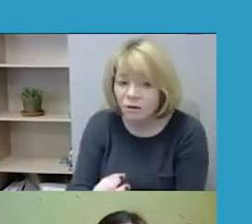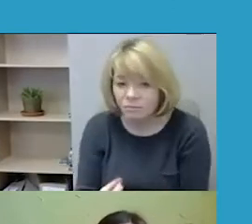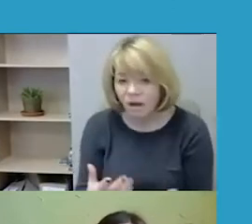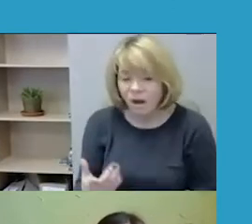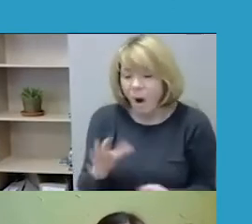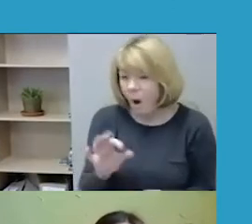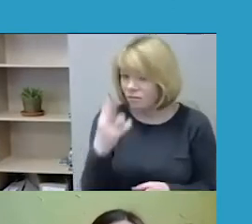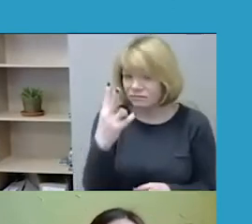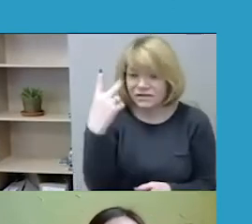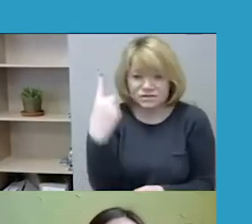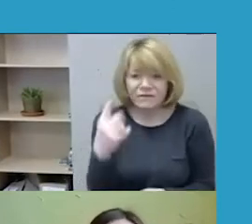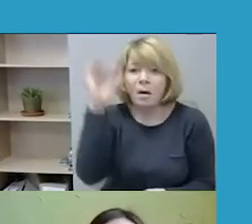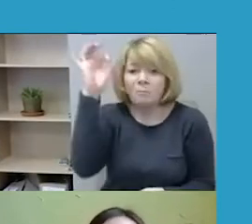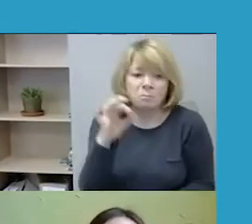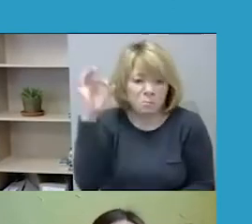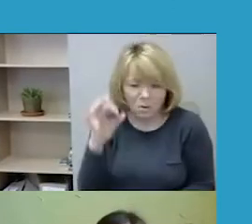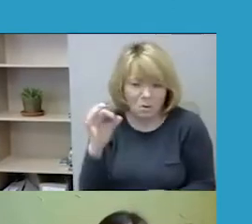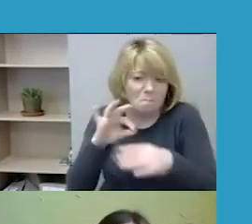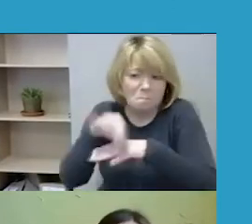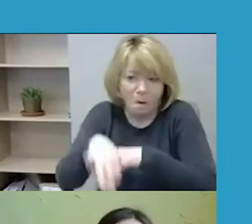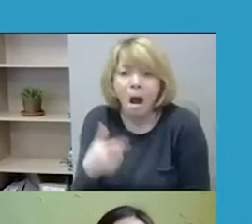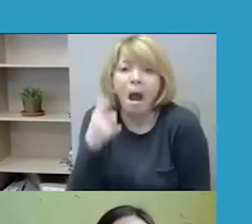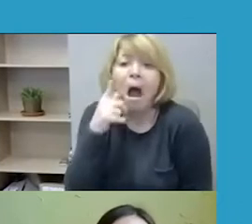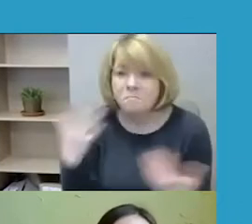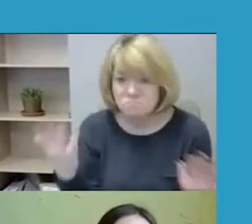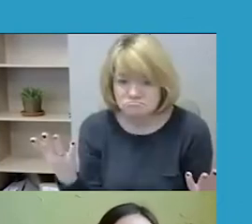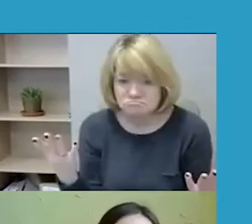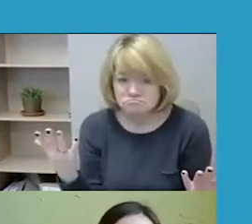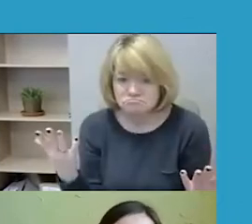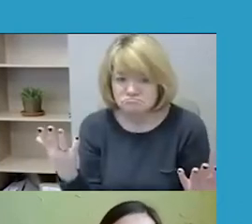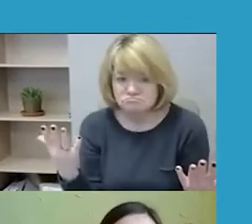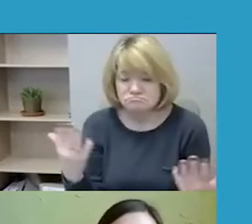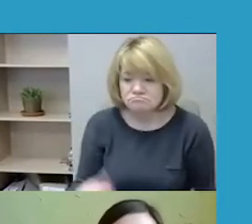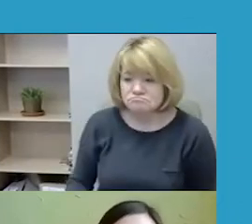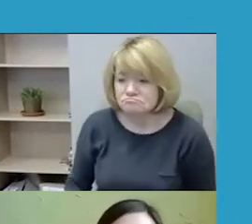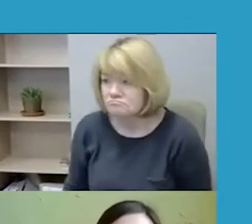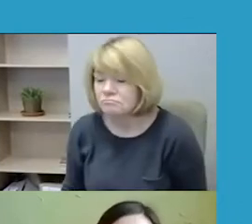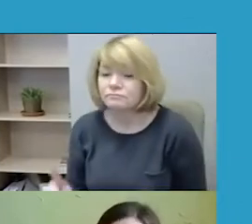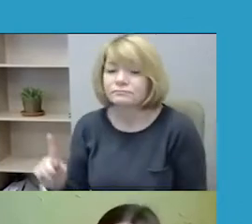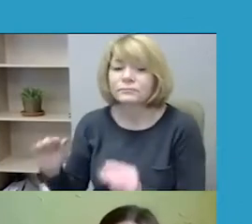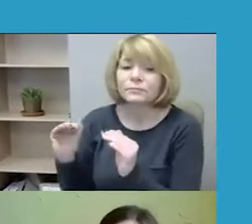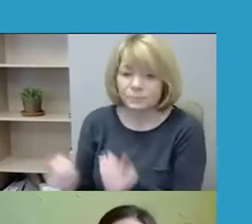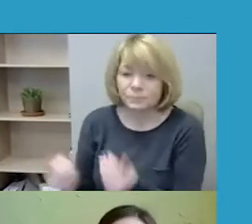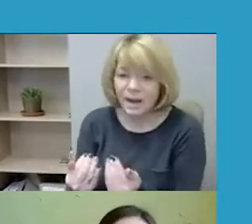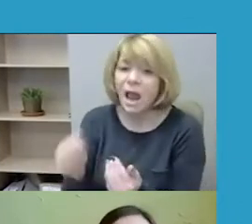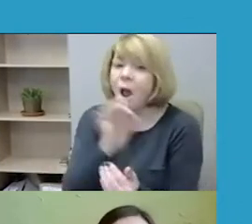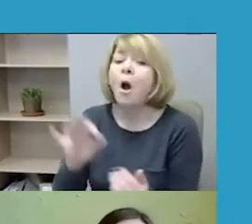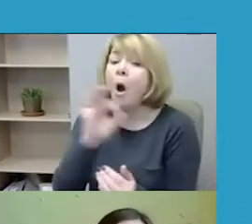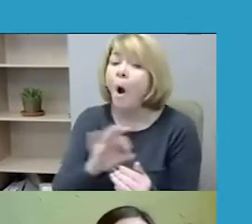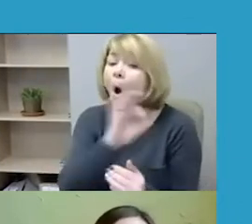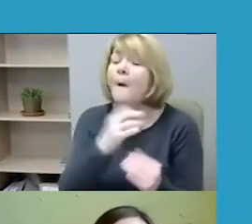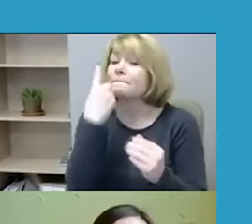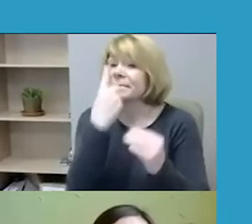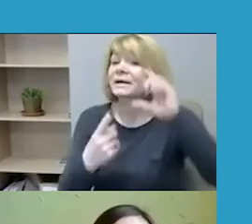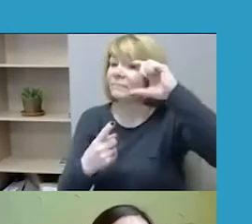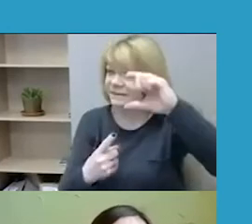kalbą internete neturėtų būti baudžiama. Tai trumpai apie tyrimą tiek.